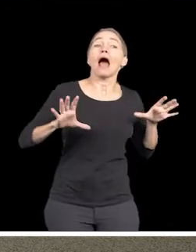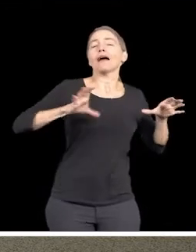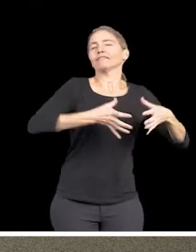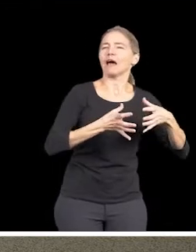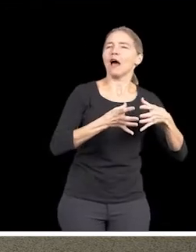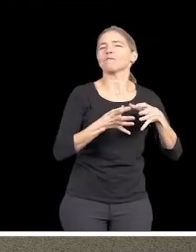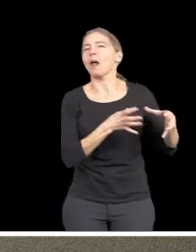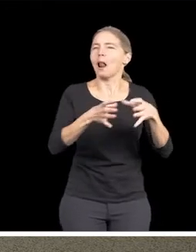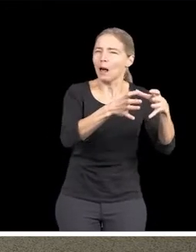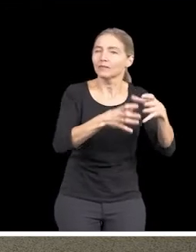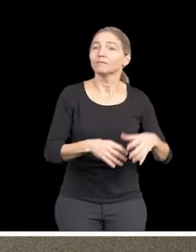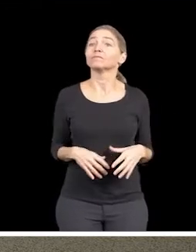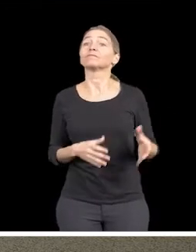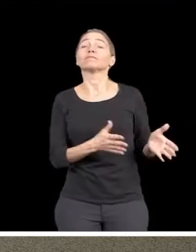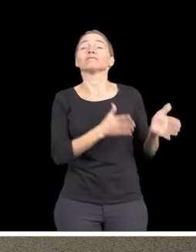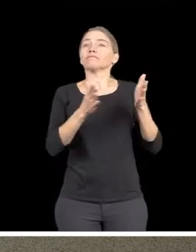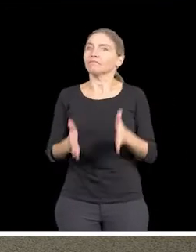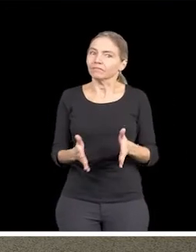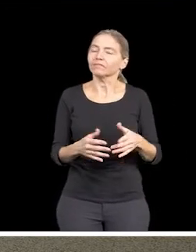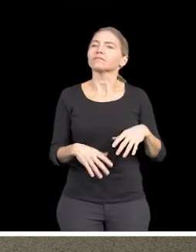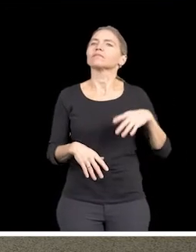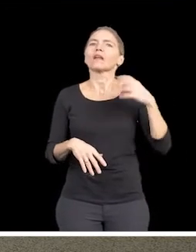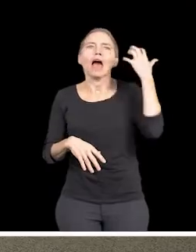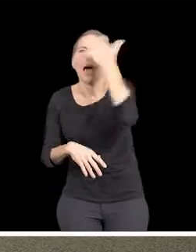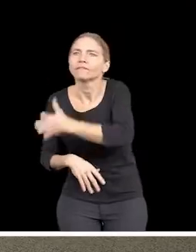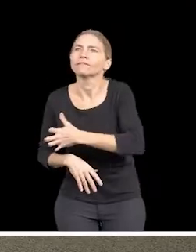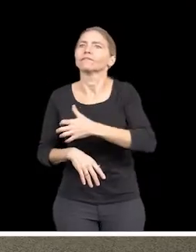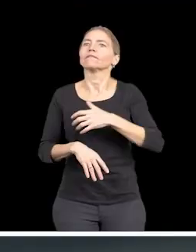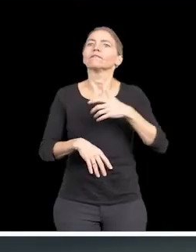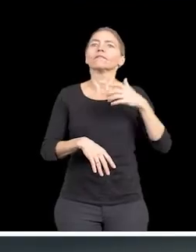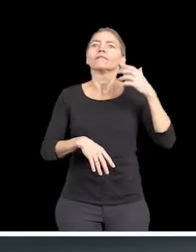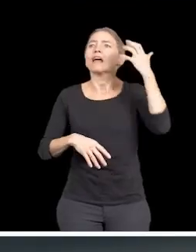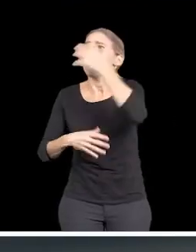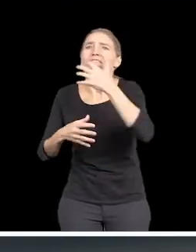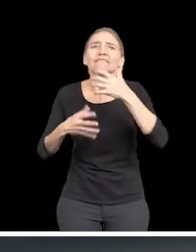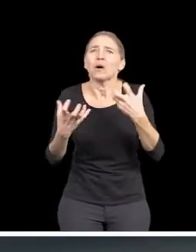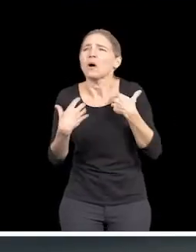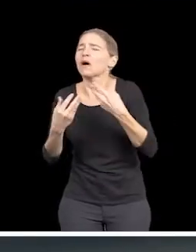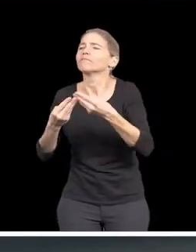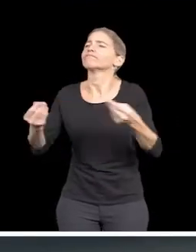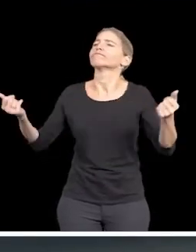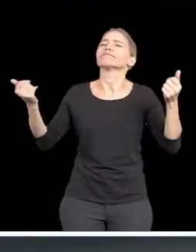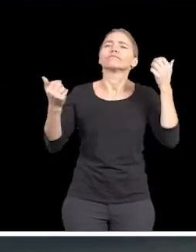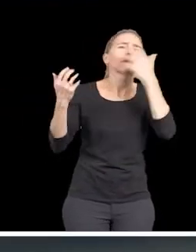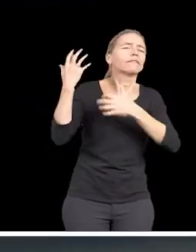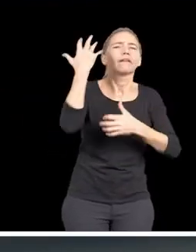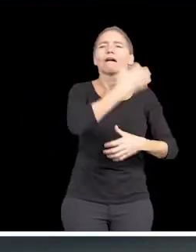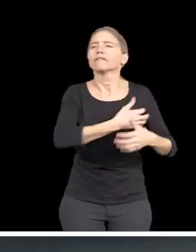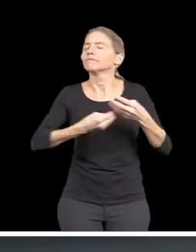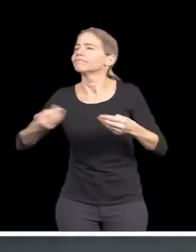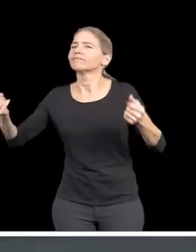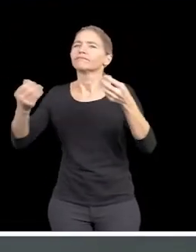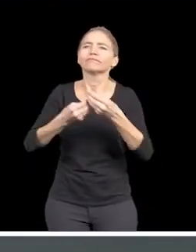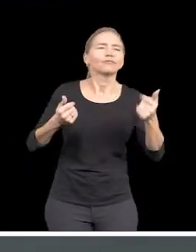les rêves. Les rêves s'échappent sans qu'on les puisse contenir. Les rêves s'échappent sans qu'on les puisse contenir.